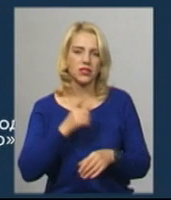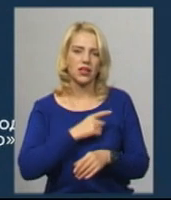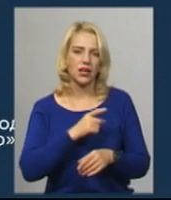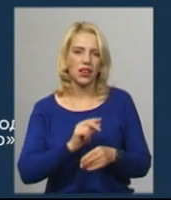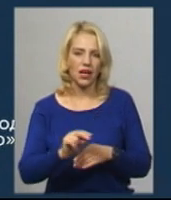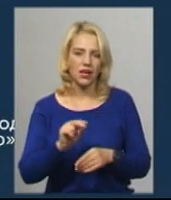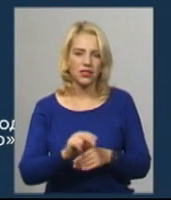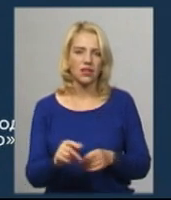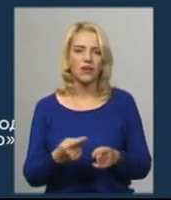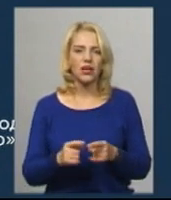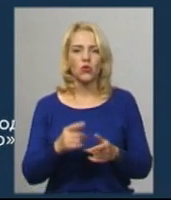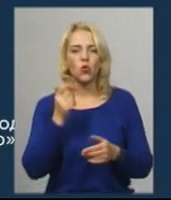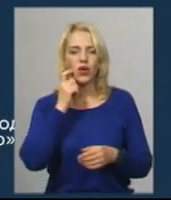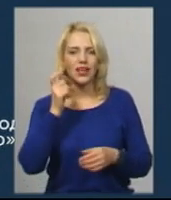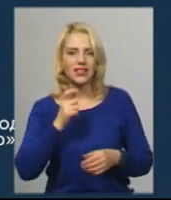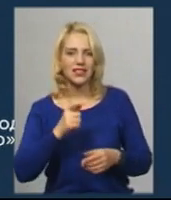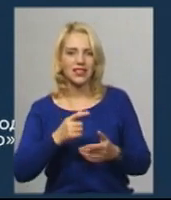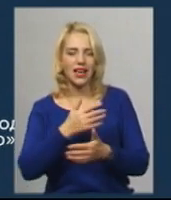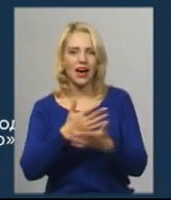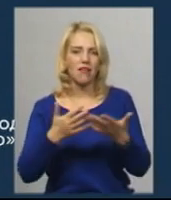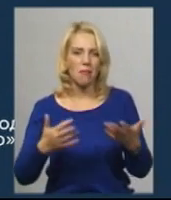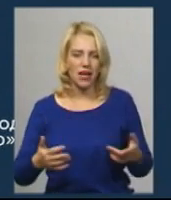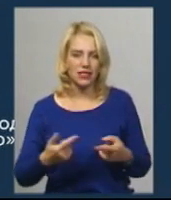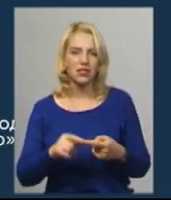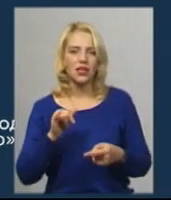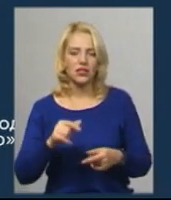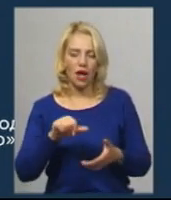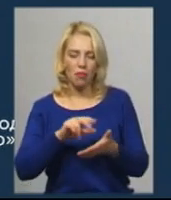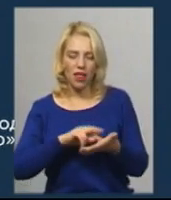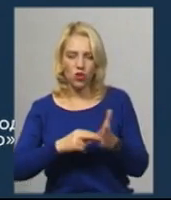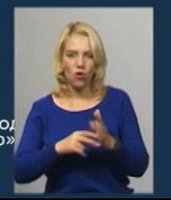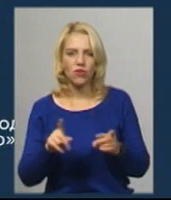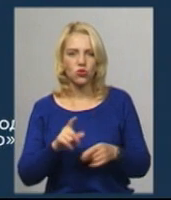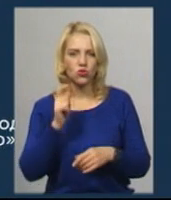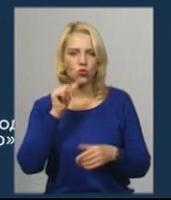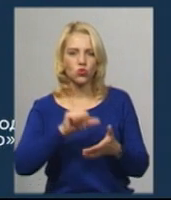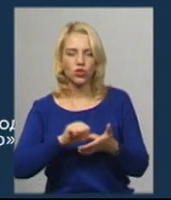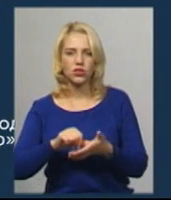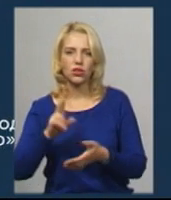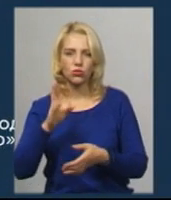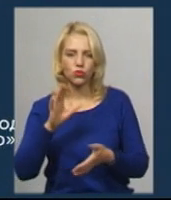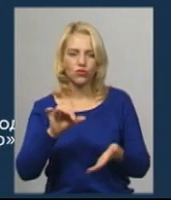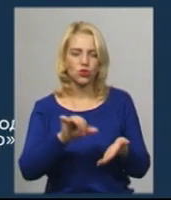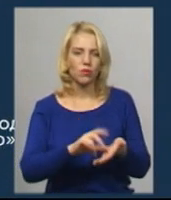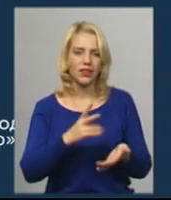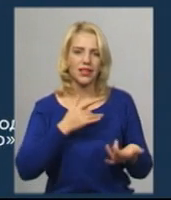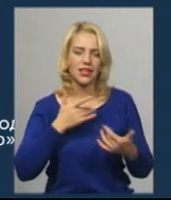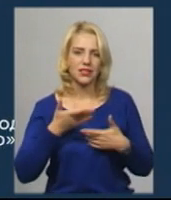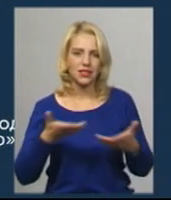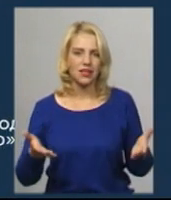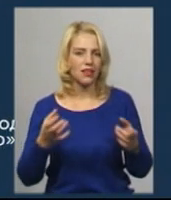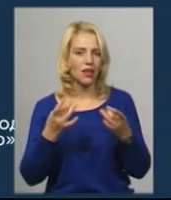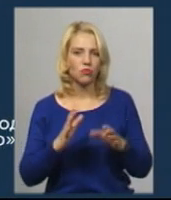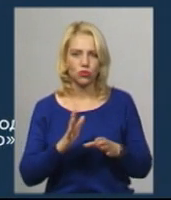традиційних українських ремесел. Це плановано те, що учасники, які будуть виступати на сцені, вони не просто будуть як